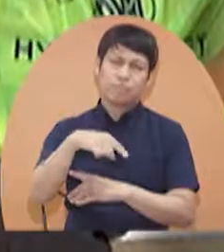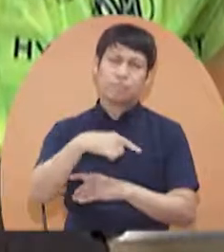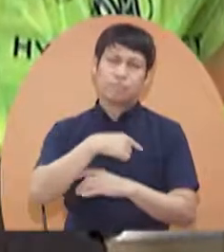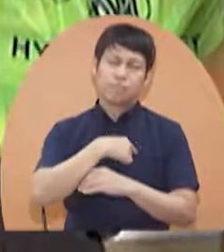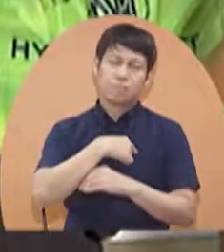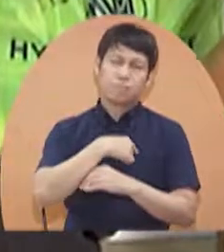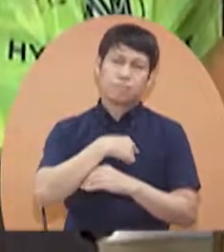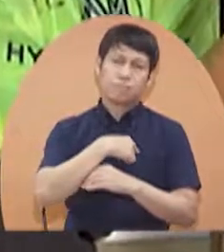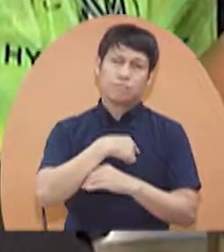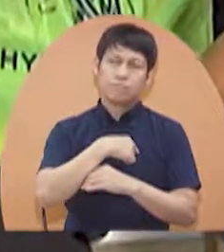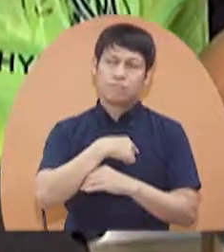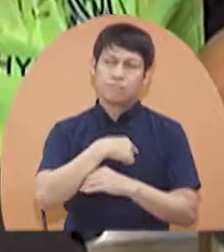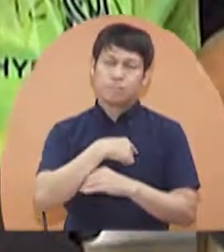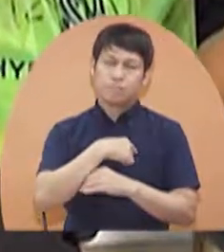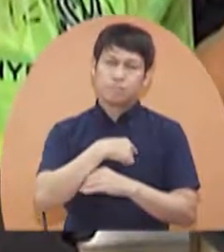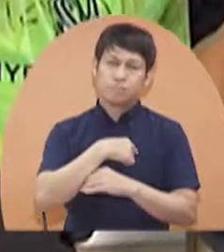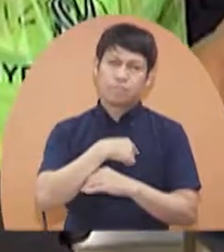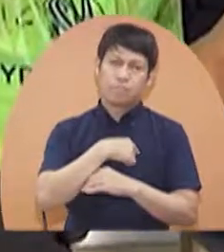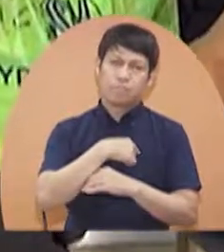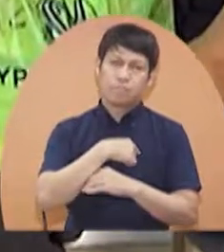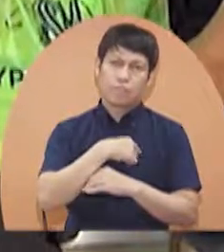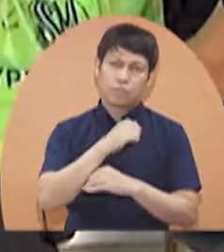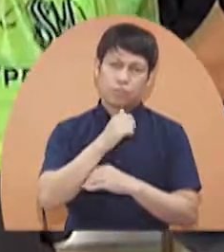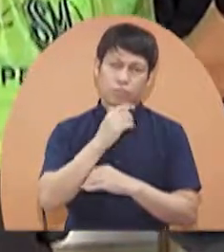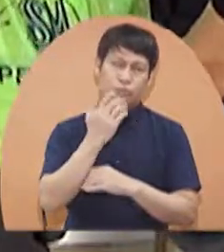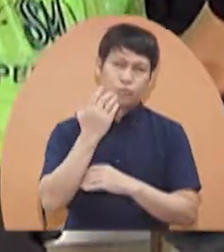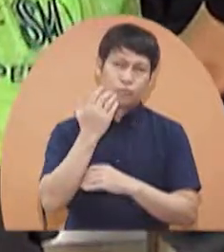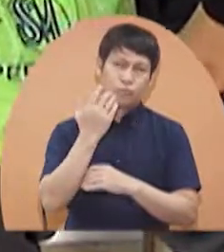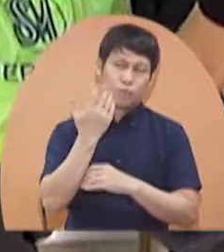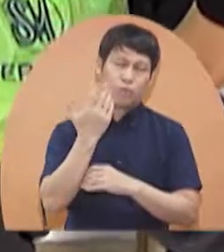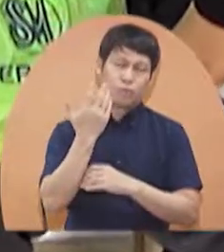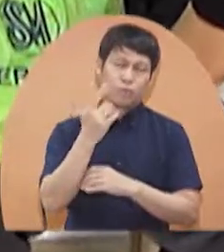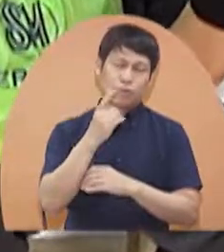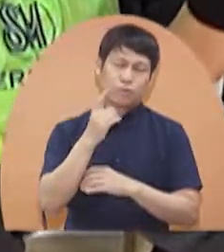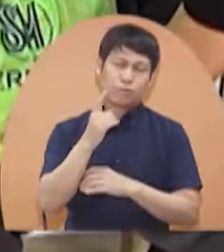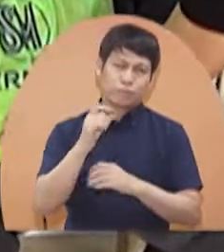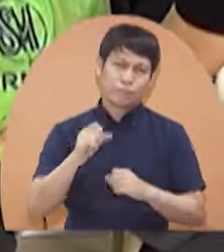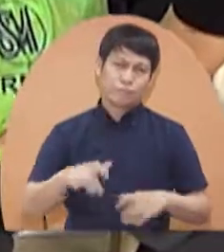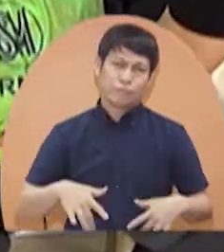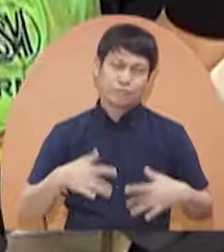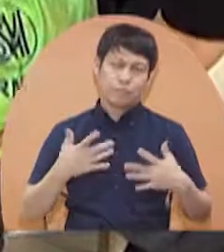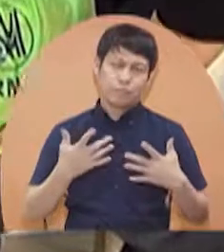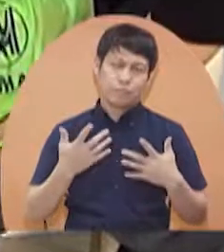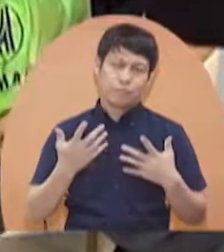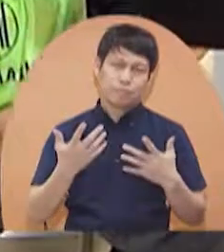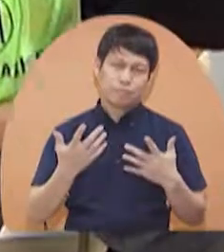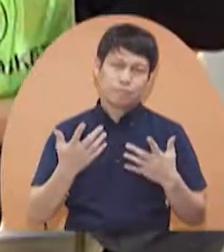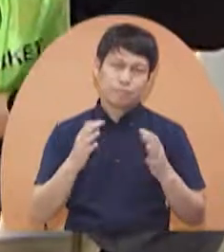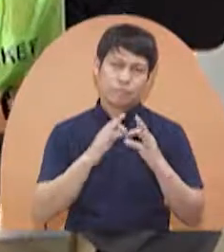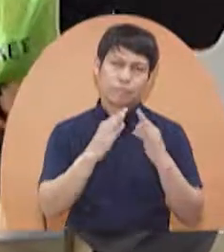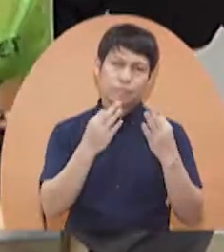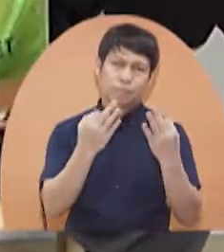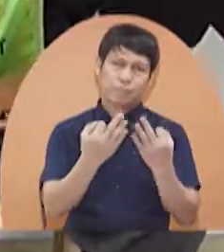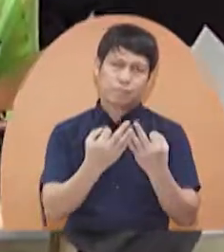na hindi, hindi man sapat, pero nakakatawid pa rin, kahit papano. doon po sa